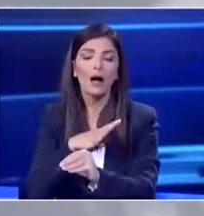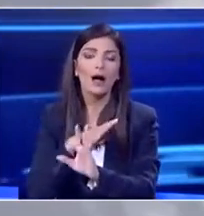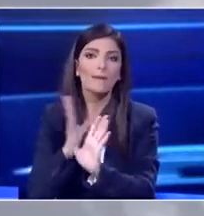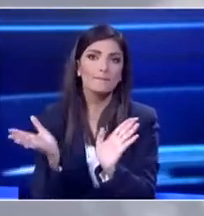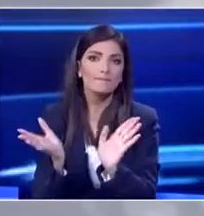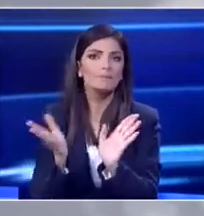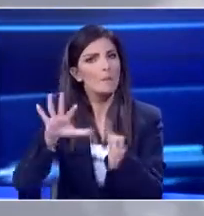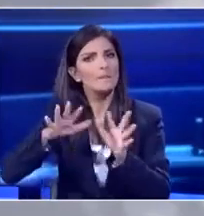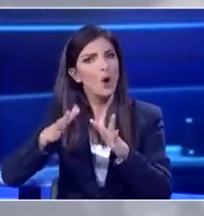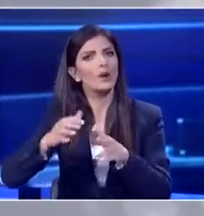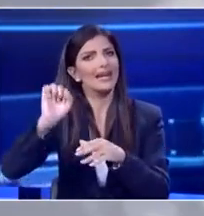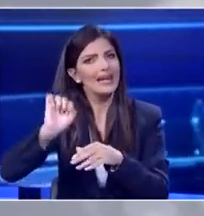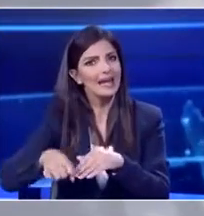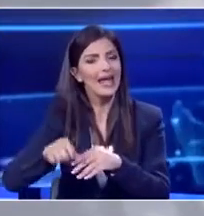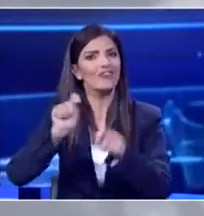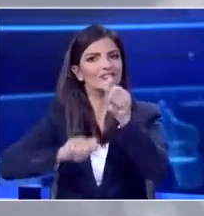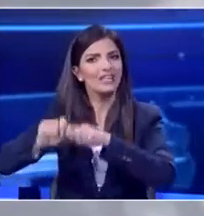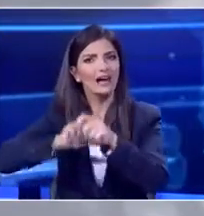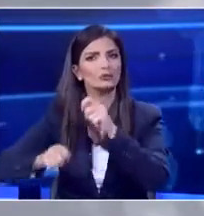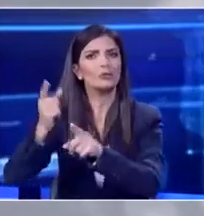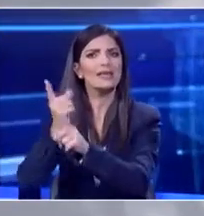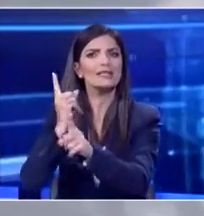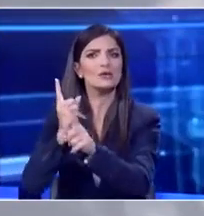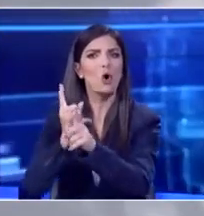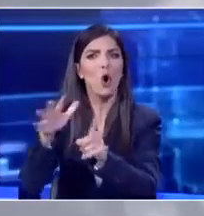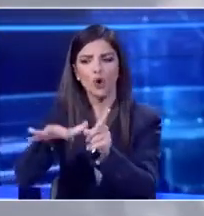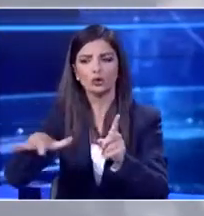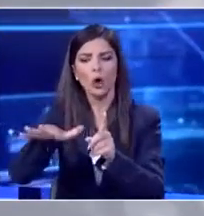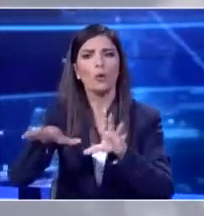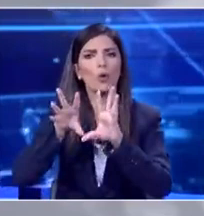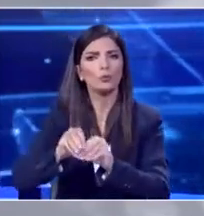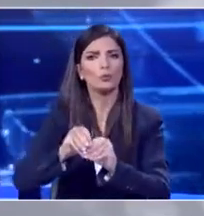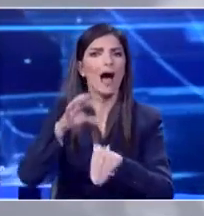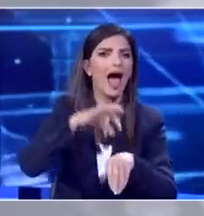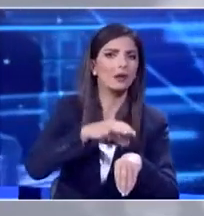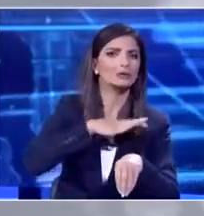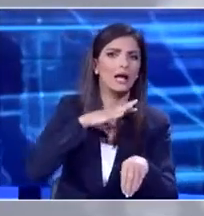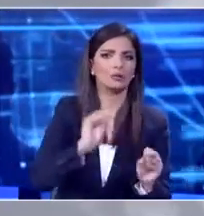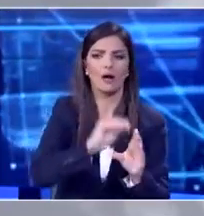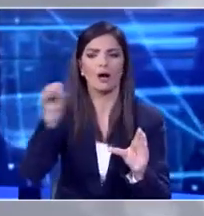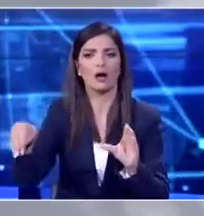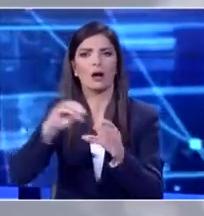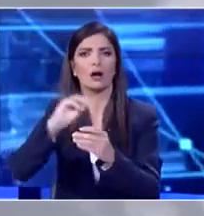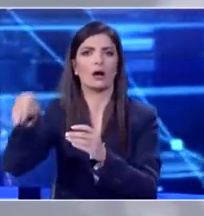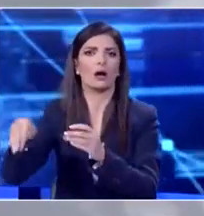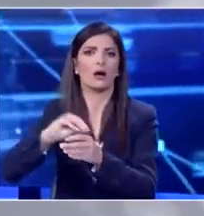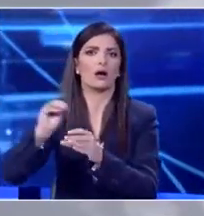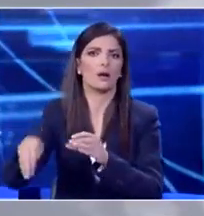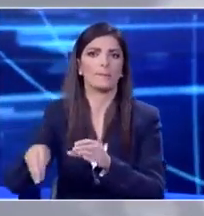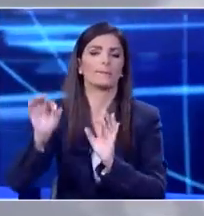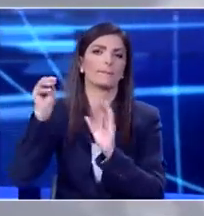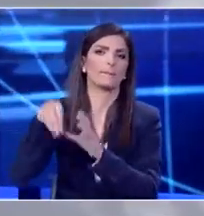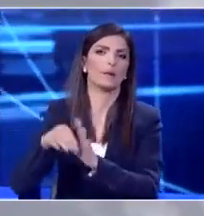προσπάθεια ανέβρισης όλων των επαφών που είχε ανάλογα με του είδους της